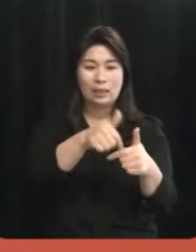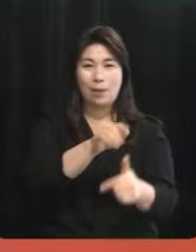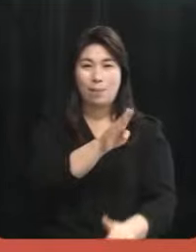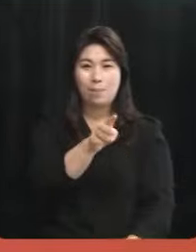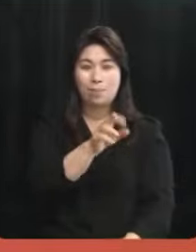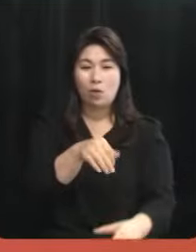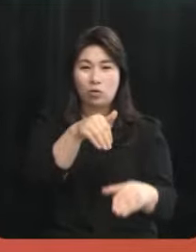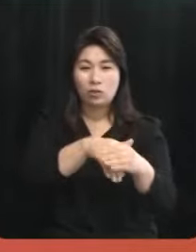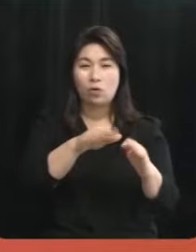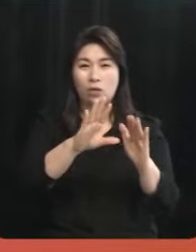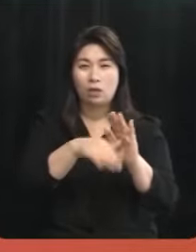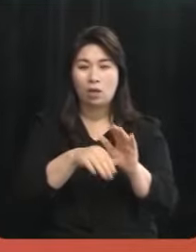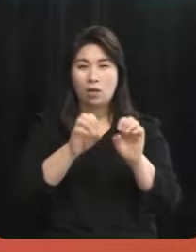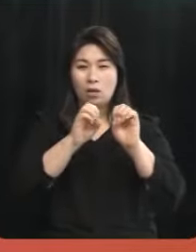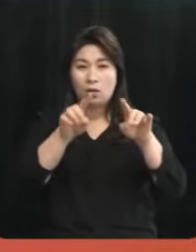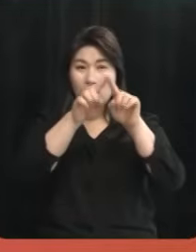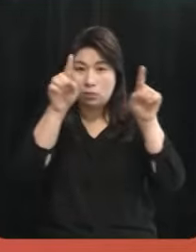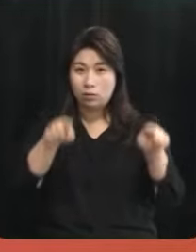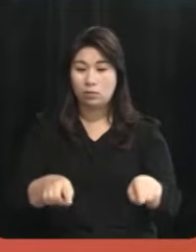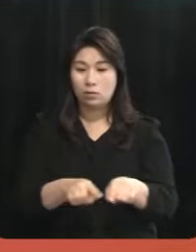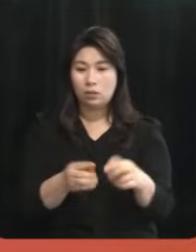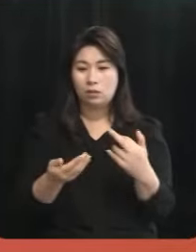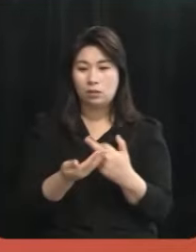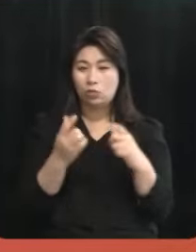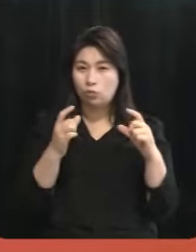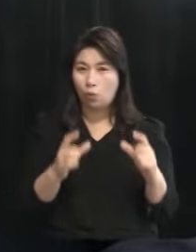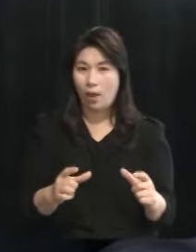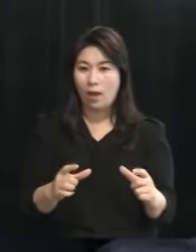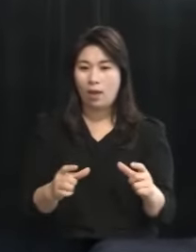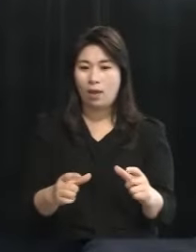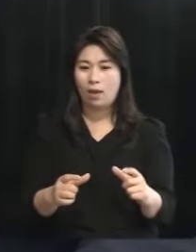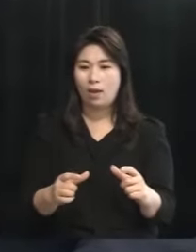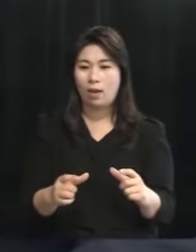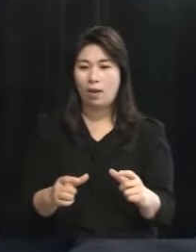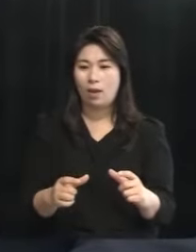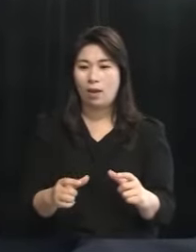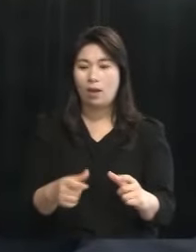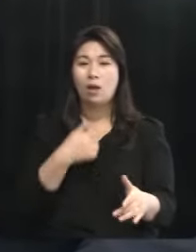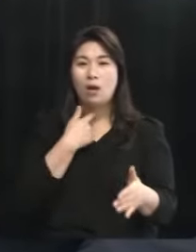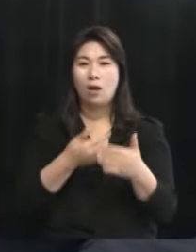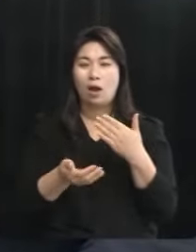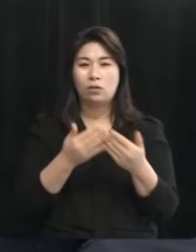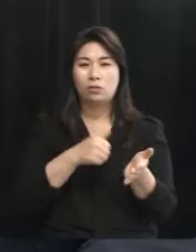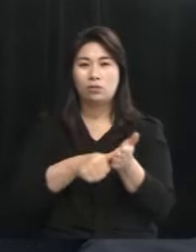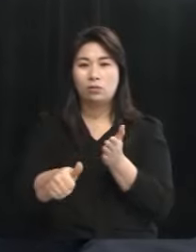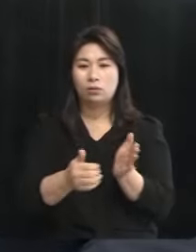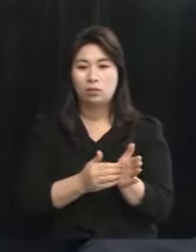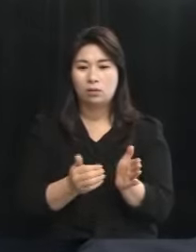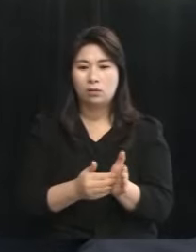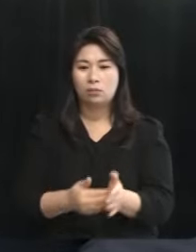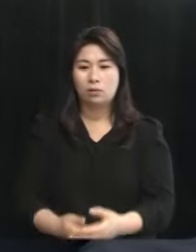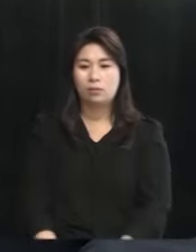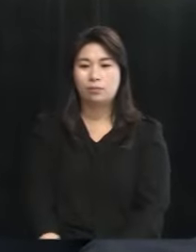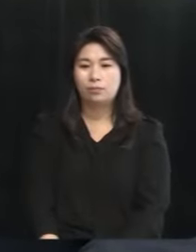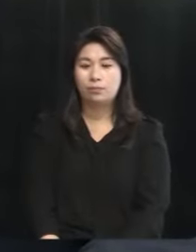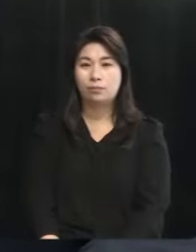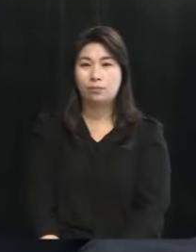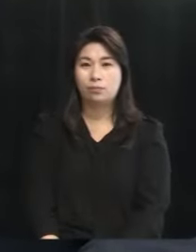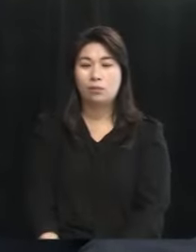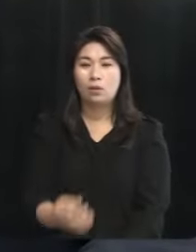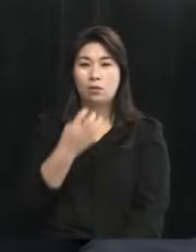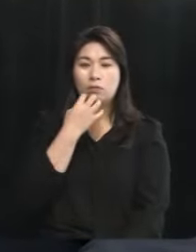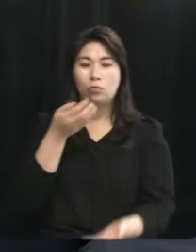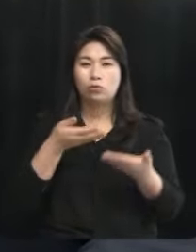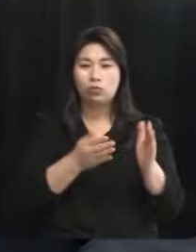홍보물에 보면 제주의 학력을 다 지웠더라고요 그리고 서울